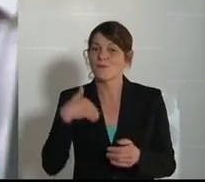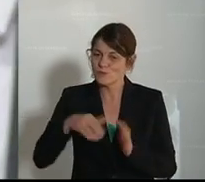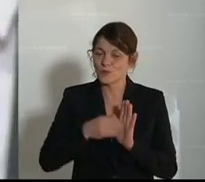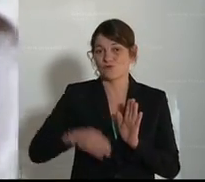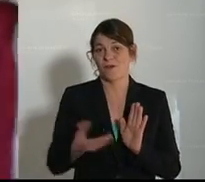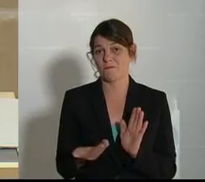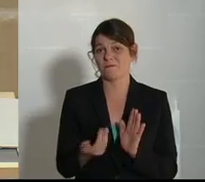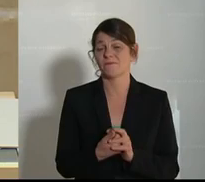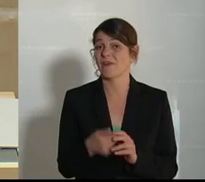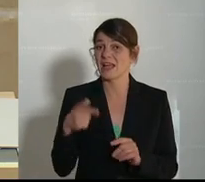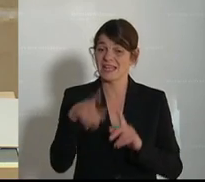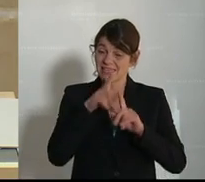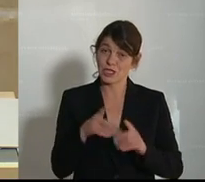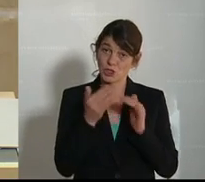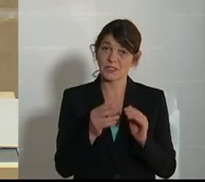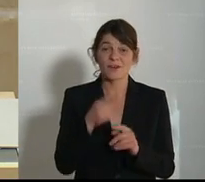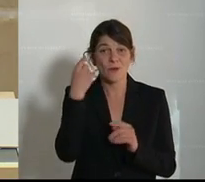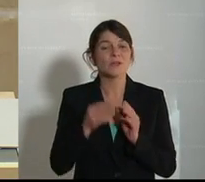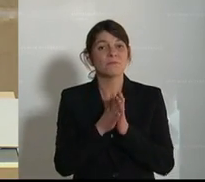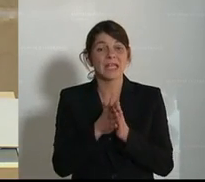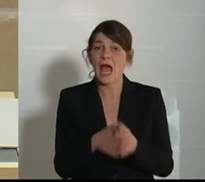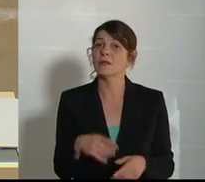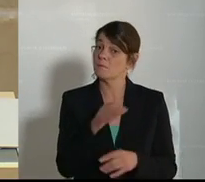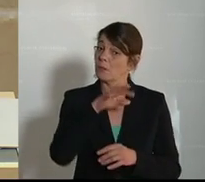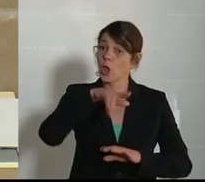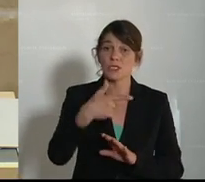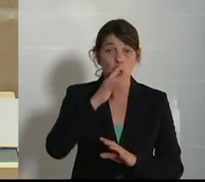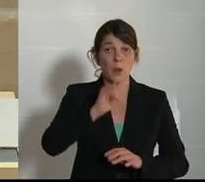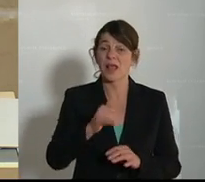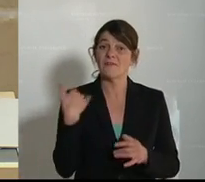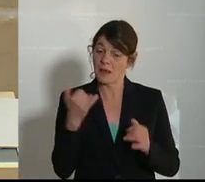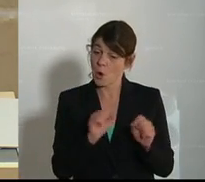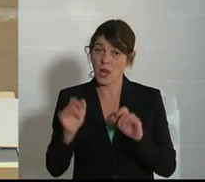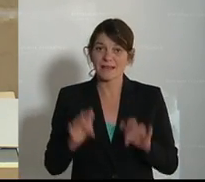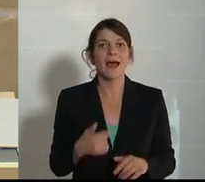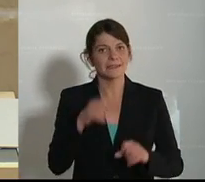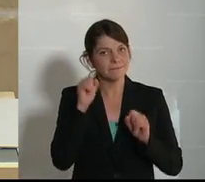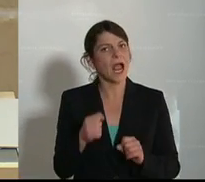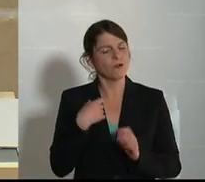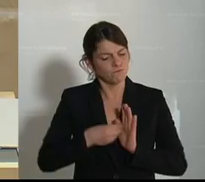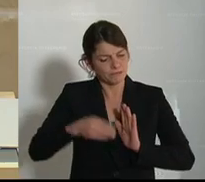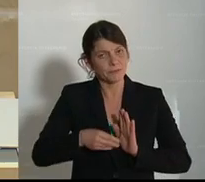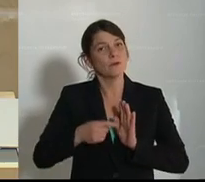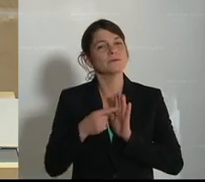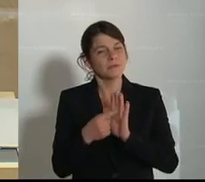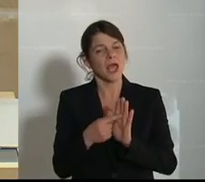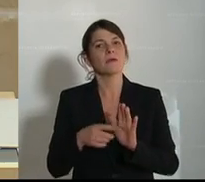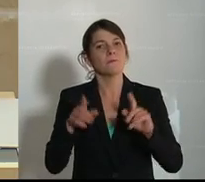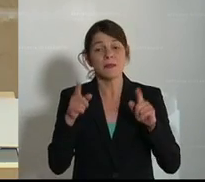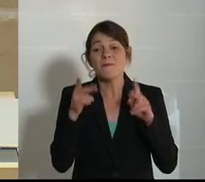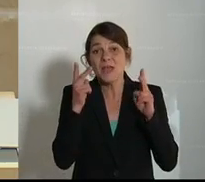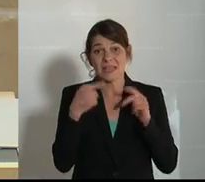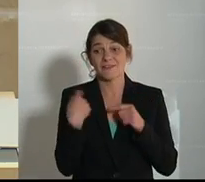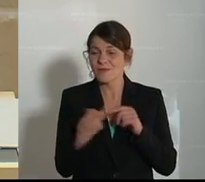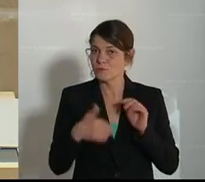Tierschutzvolksbegehren, das Ihnen bis zum 29. Juni die Möglichkeit gibt, ein Zeichen zu setzen, ein wichtiges Zeichen, damit wir hier